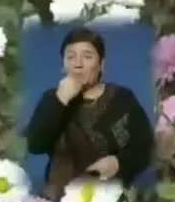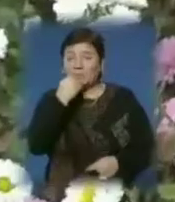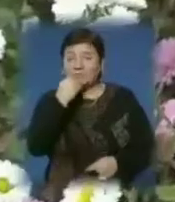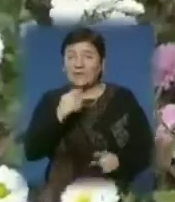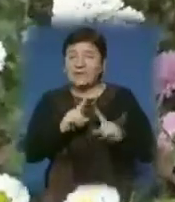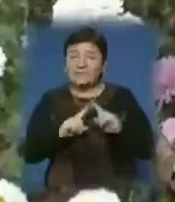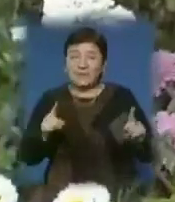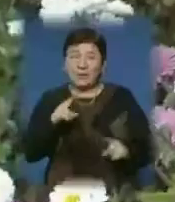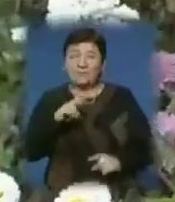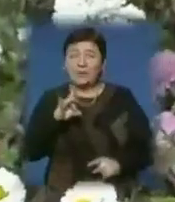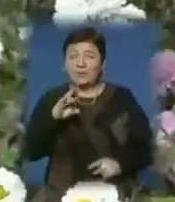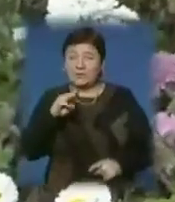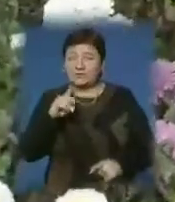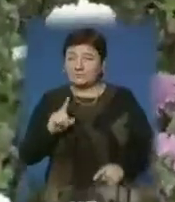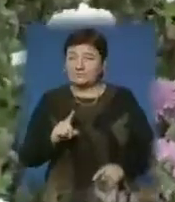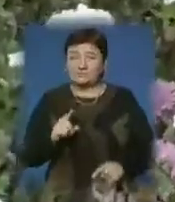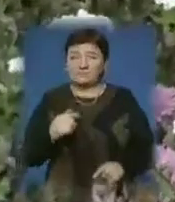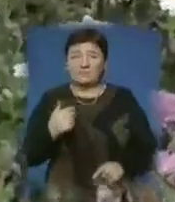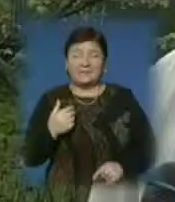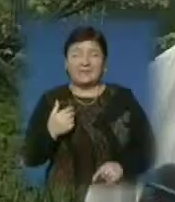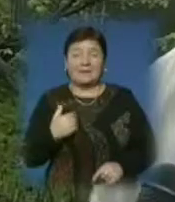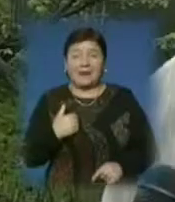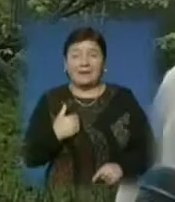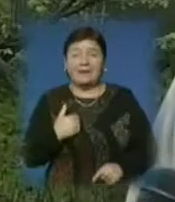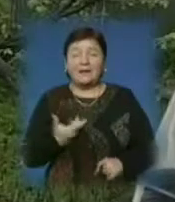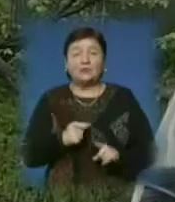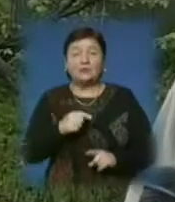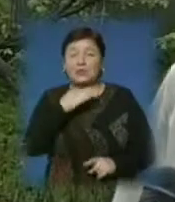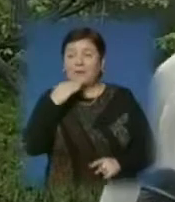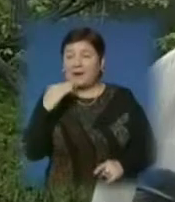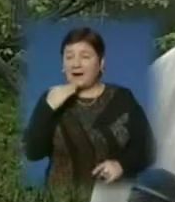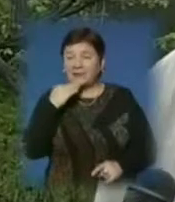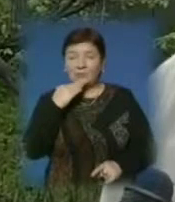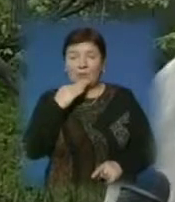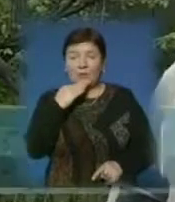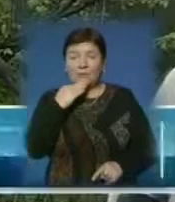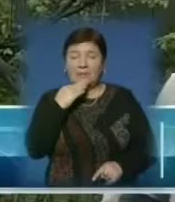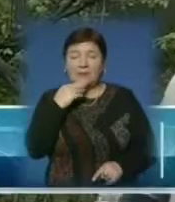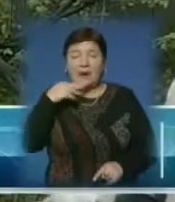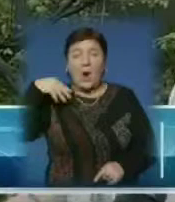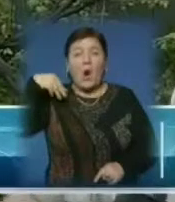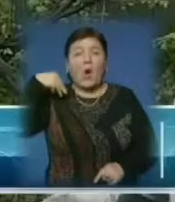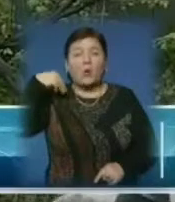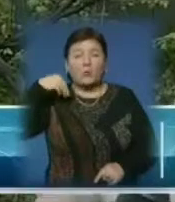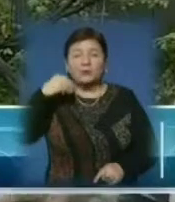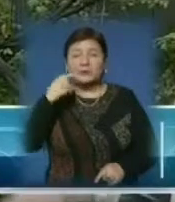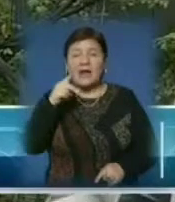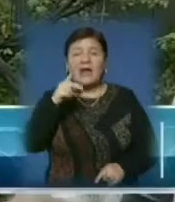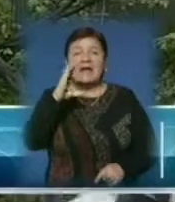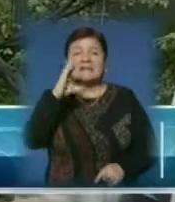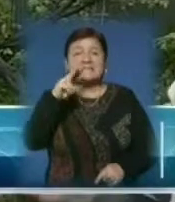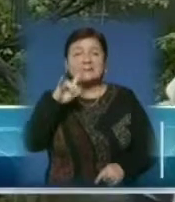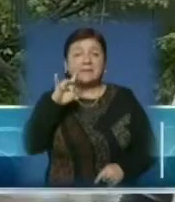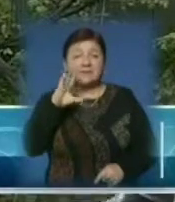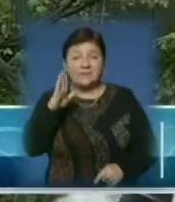екзотичні фрукти. Різні яблоні. мене, по-перше, яблоні дуже багато, груш, слив. Я так сажу, щоб каскадом росли.